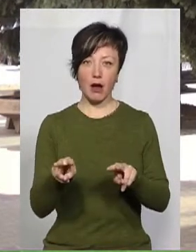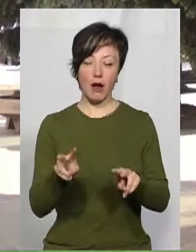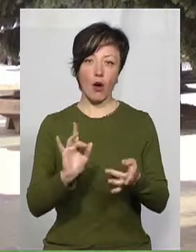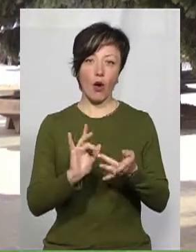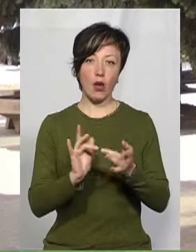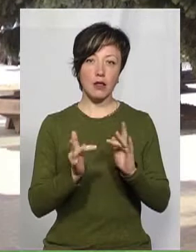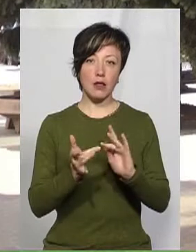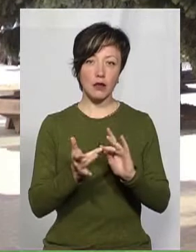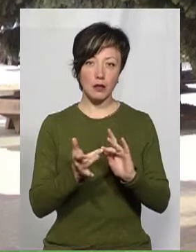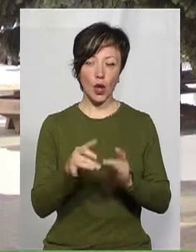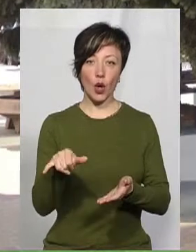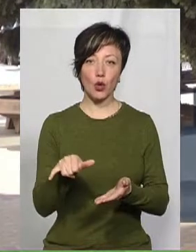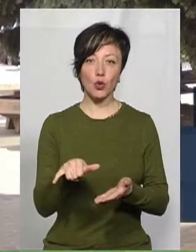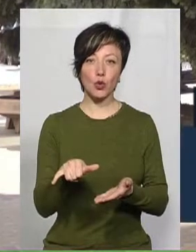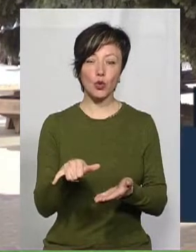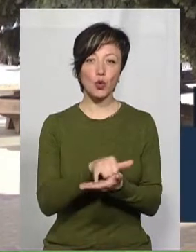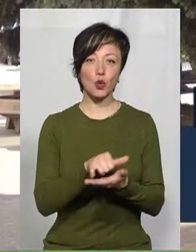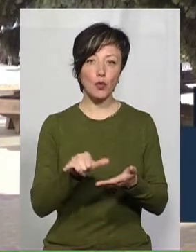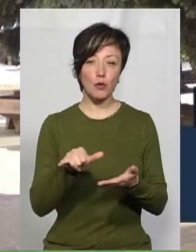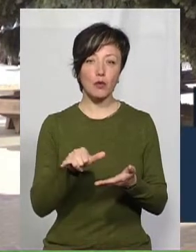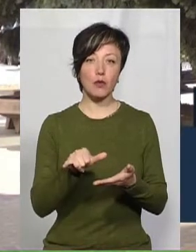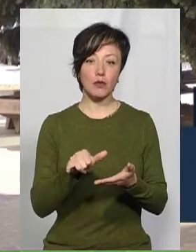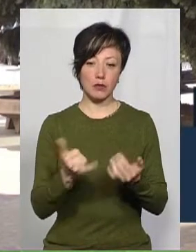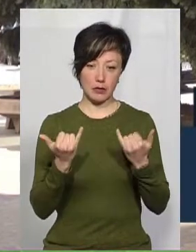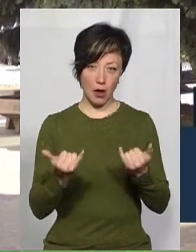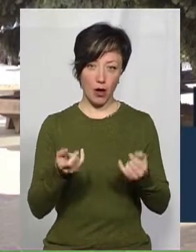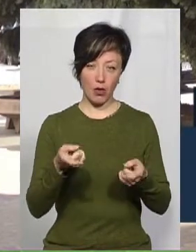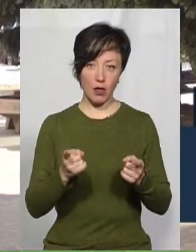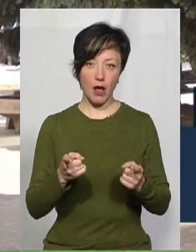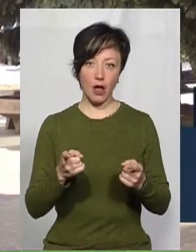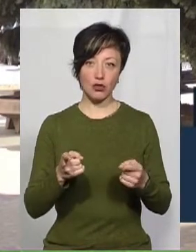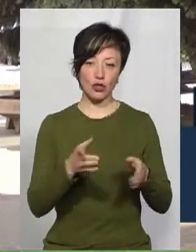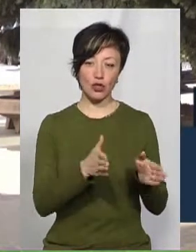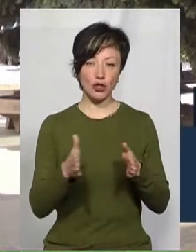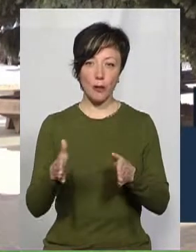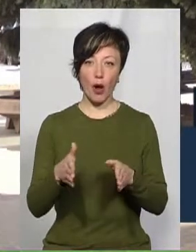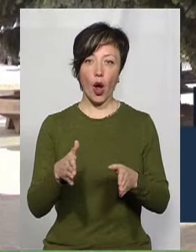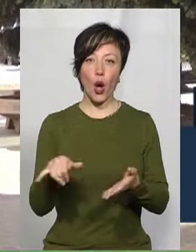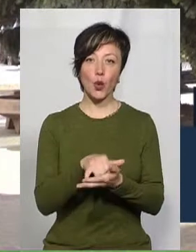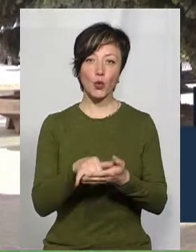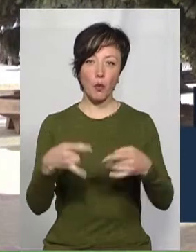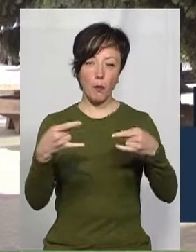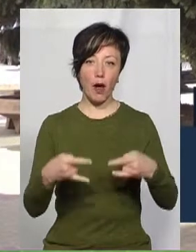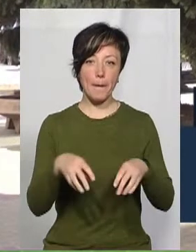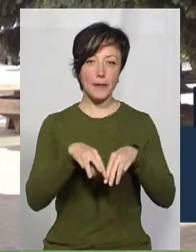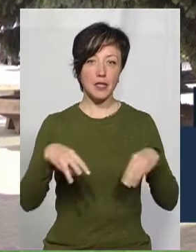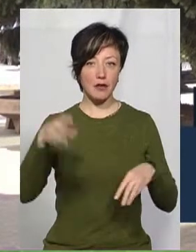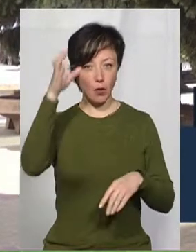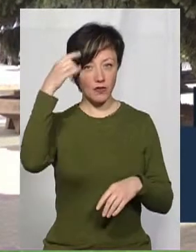-режимі на ютубі Міністерства освіти і науки